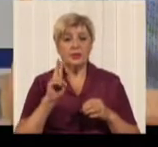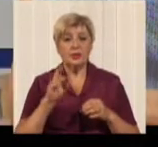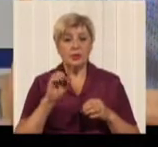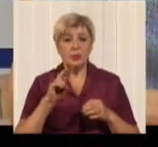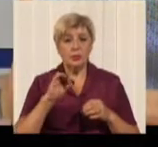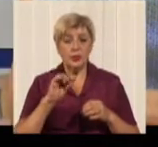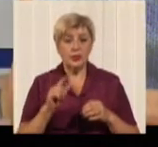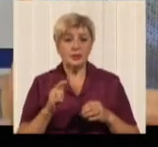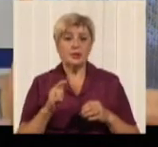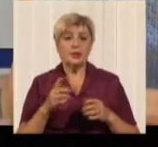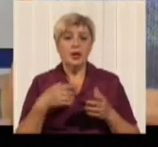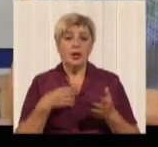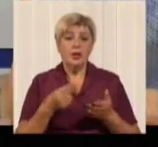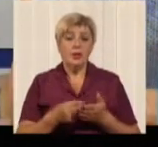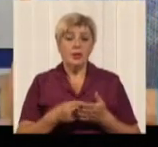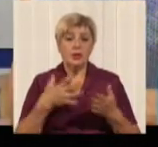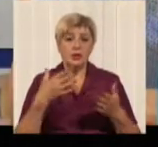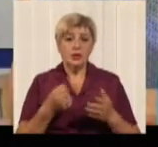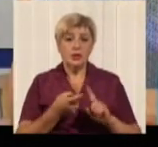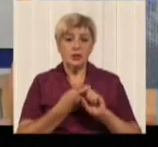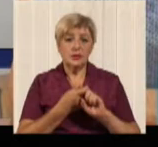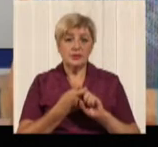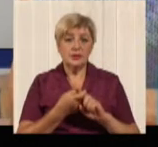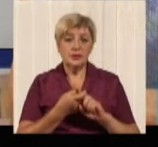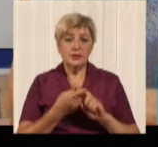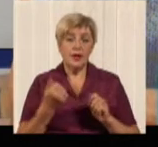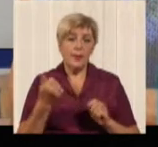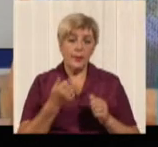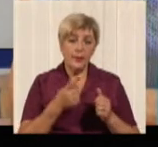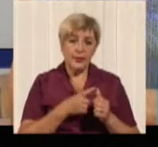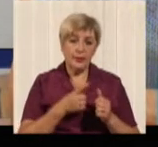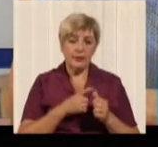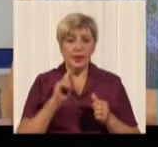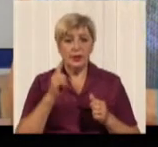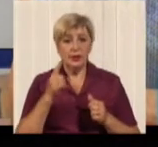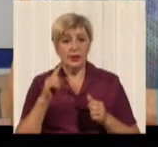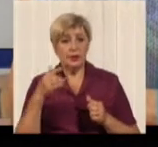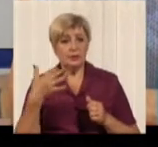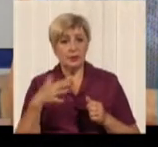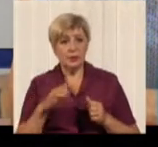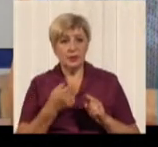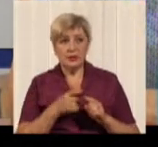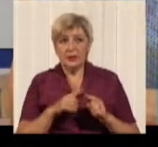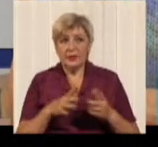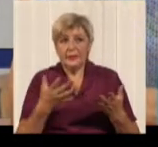Подорожання зв'язано, звісно, з першим. Тому насправді, рівня 50 – це необоснований тариф